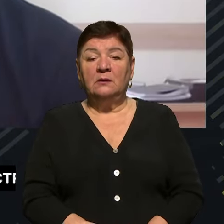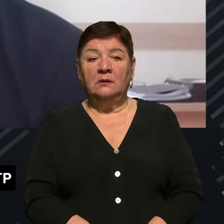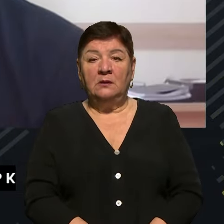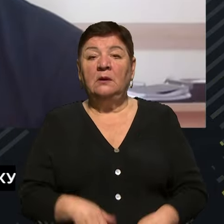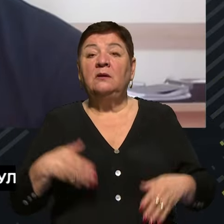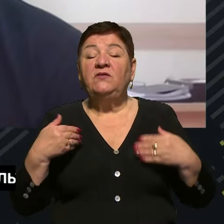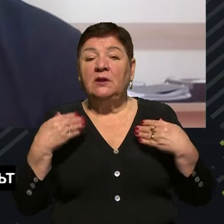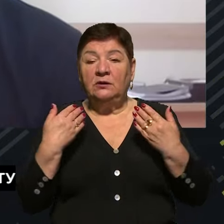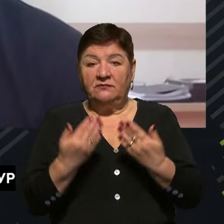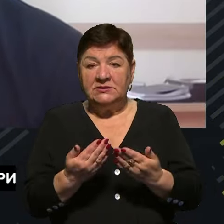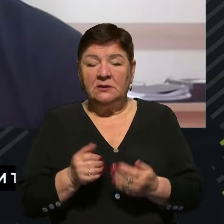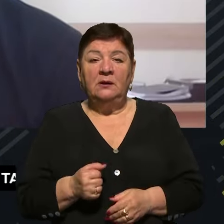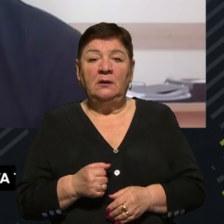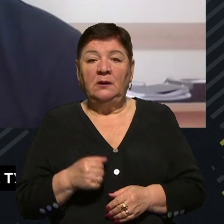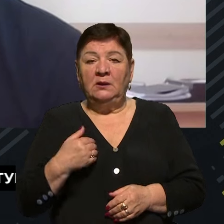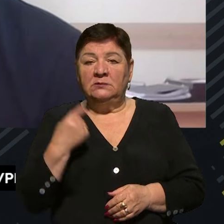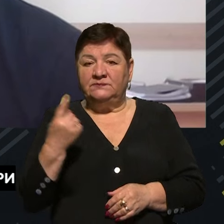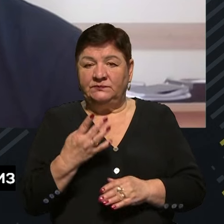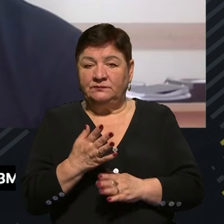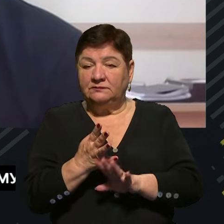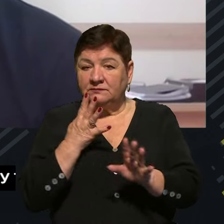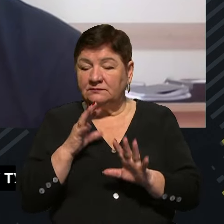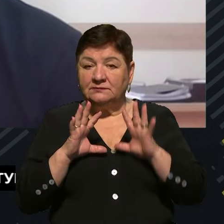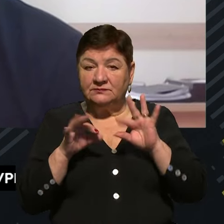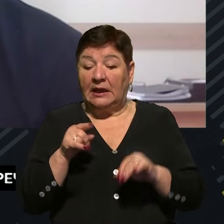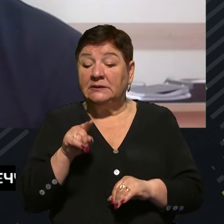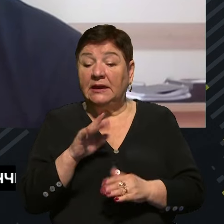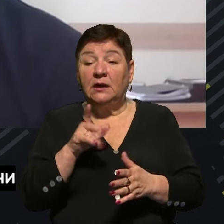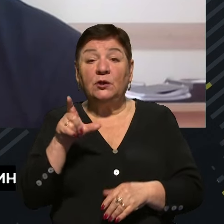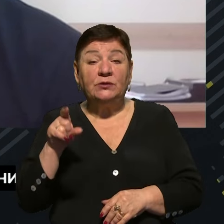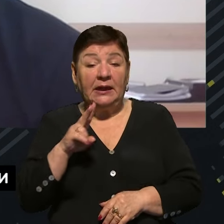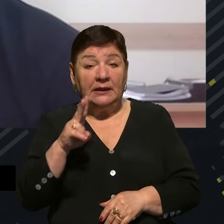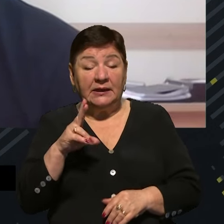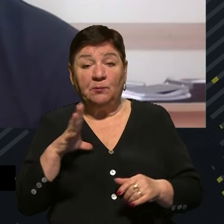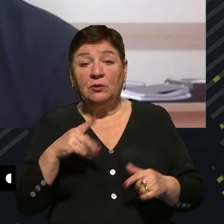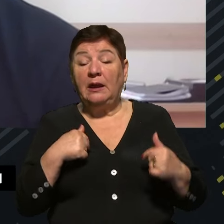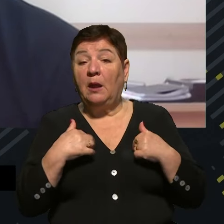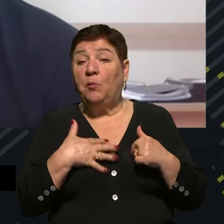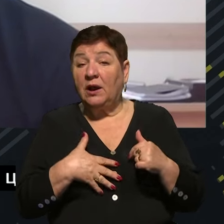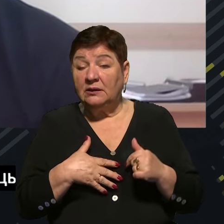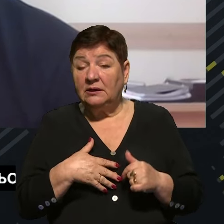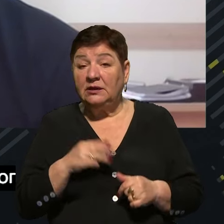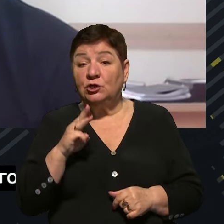Вітаю вас. В першу чергу, розкажіть, будь ласка, про стан тих людей, які були поранені. Що вам відомо?